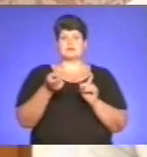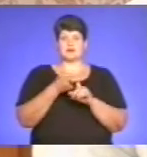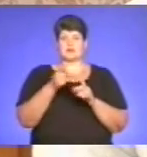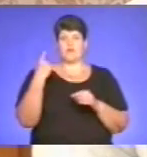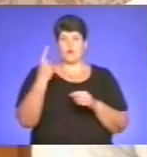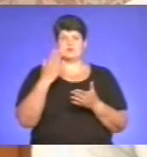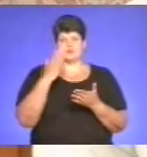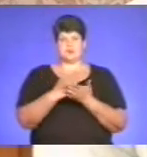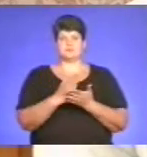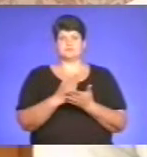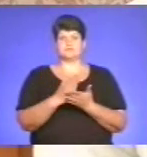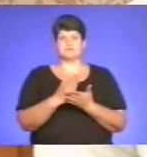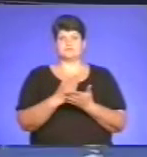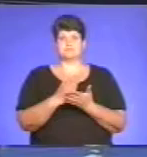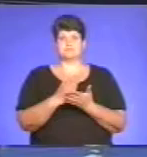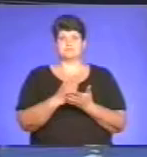в нас існує.